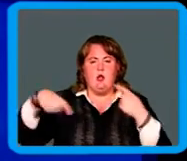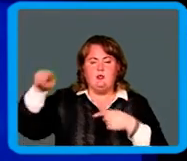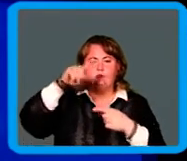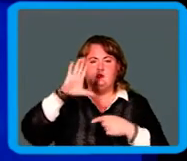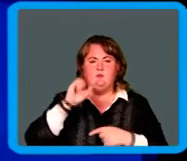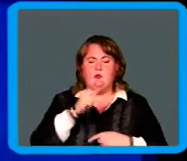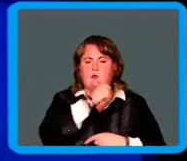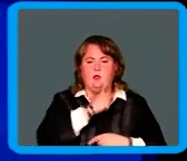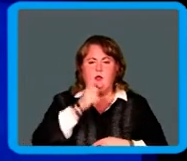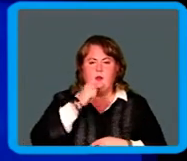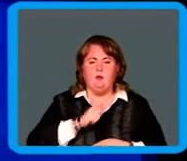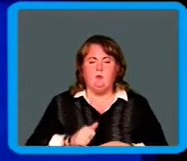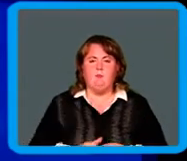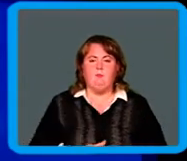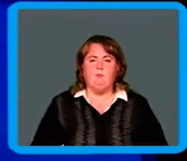Тайна.